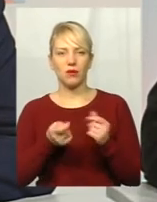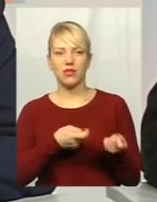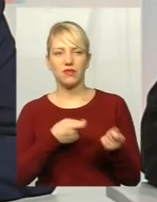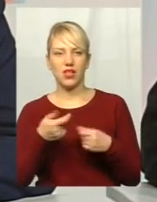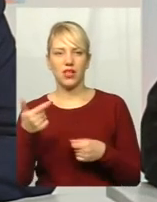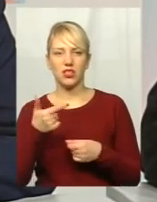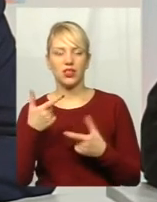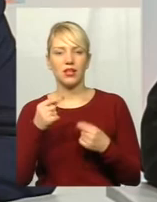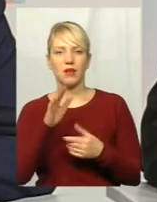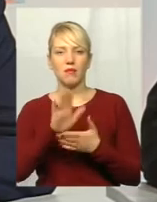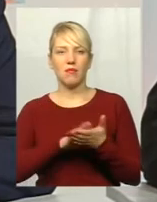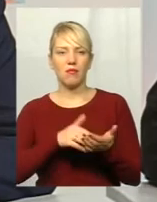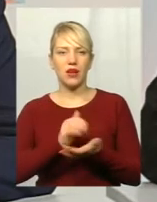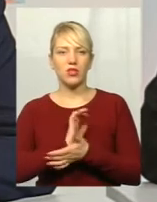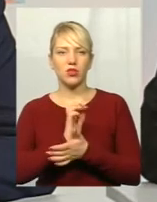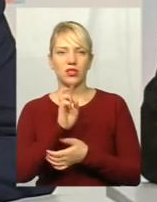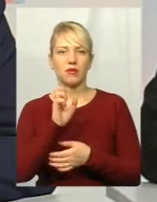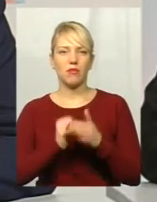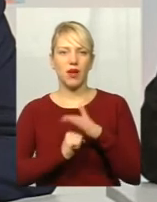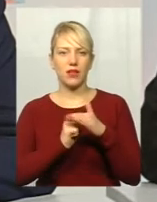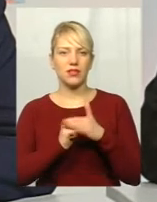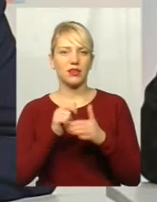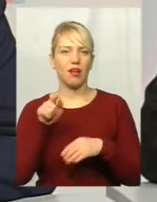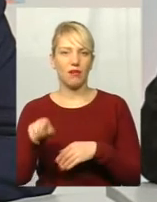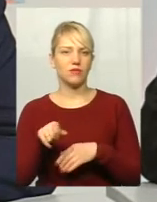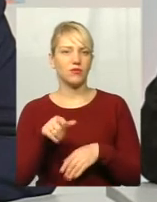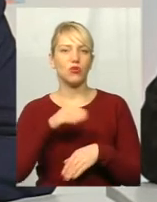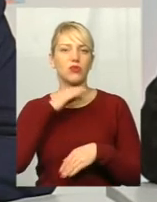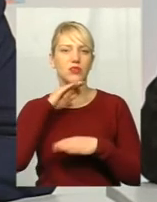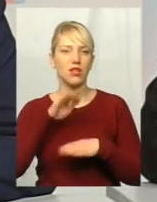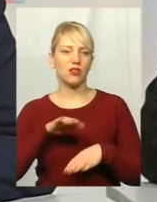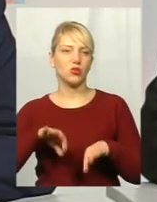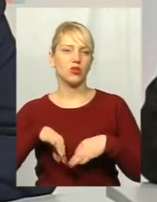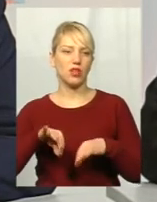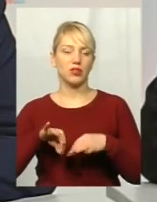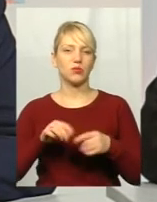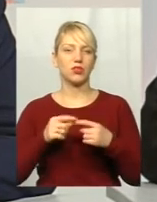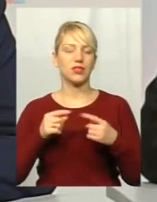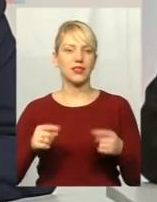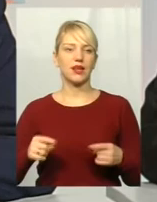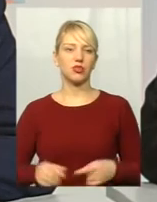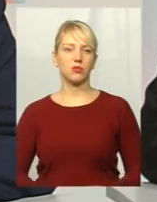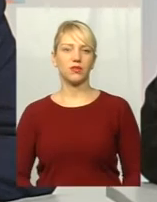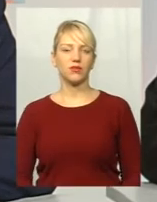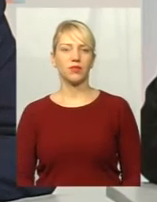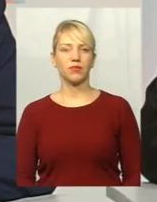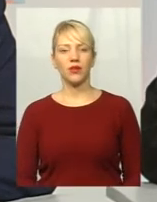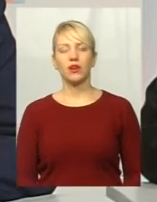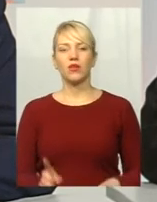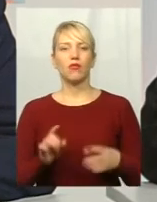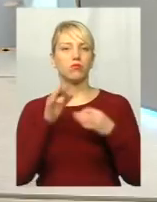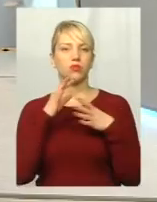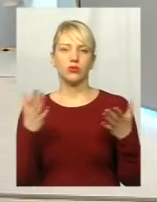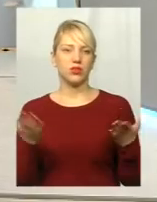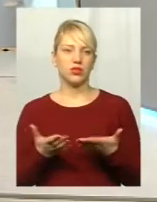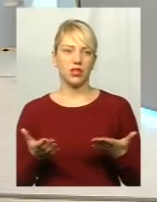боку, де масло-сирбаза, де алмаз, там достатньо транспортних засобів, при чому в будь-яку...